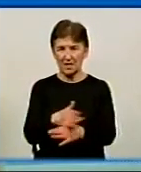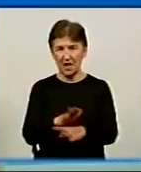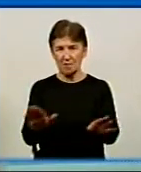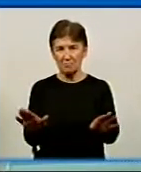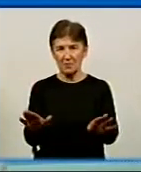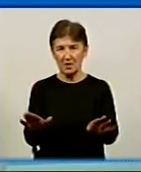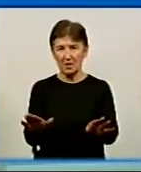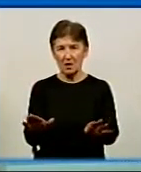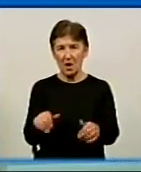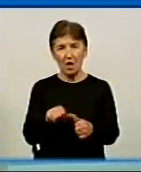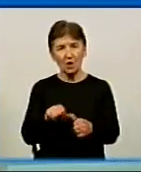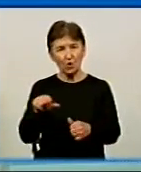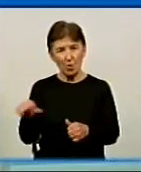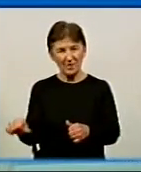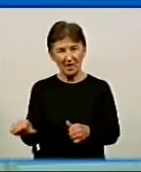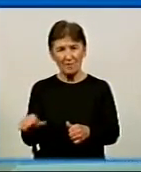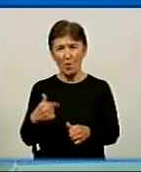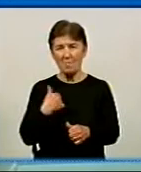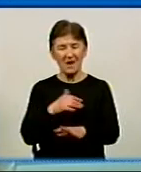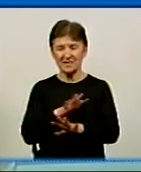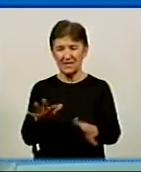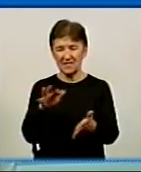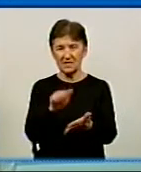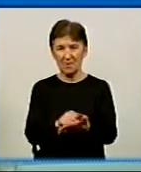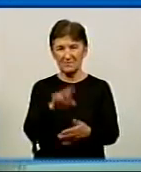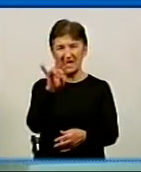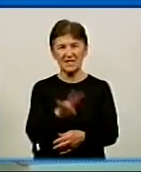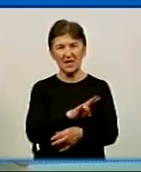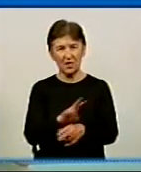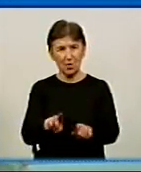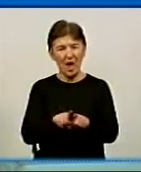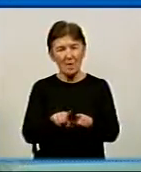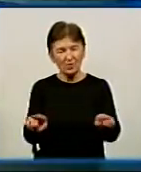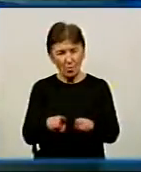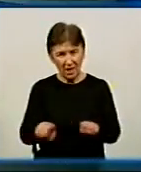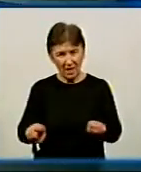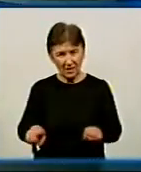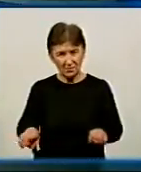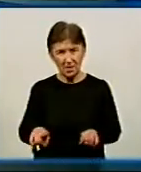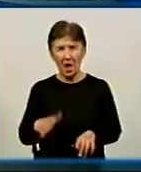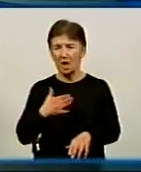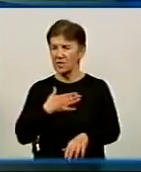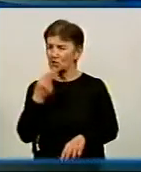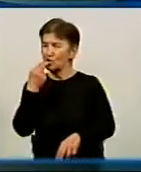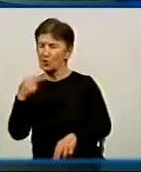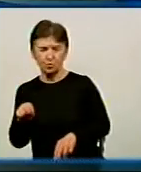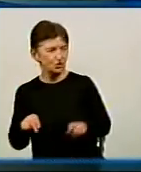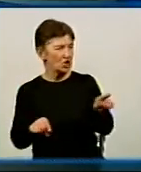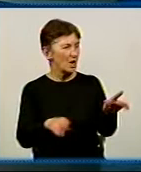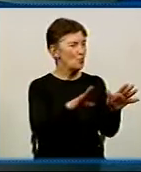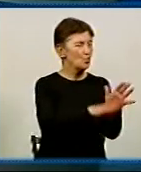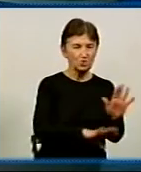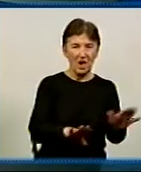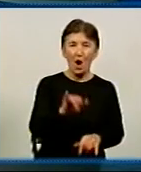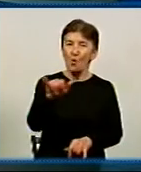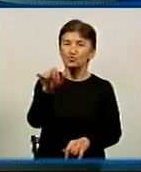колективом. Кроме того, ми не займаємося религіозною пропагандою, ми не агитируємо церкові, і наша церкова влучшає, це влучшає. Тобто, чоловіку даємо